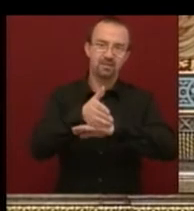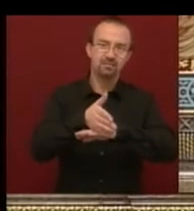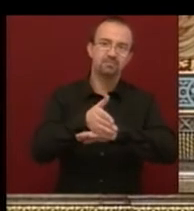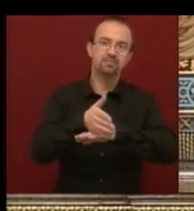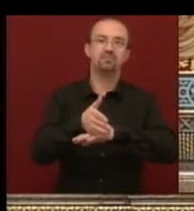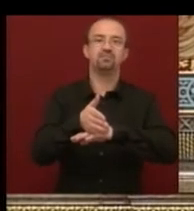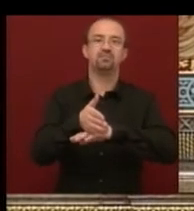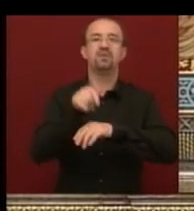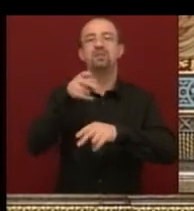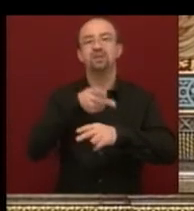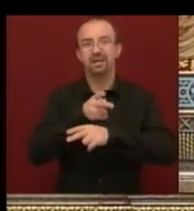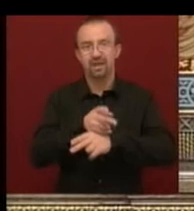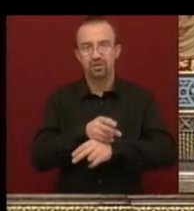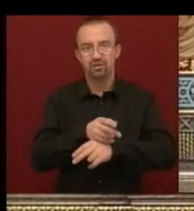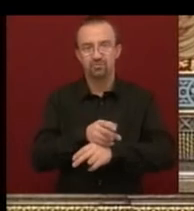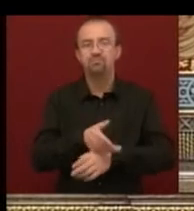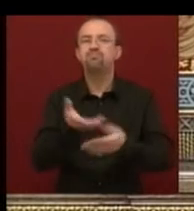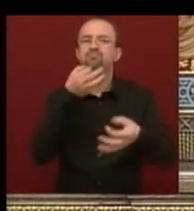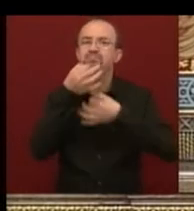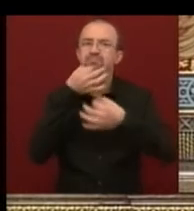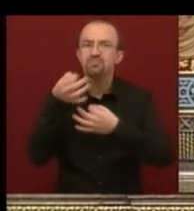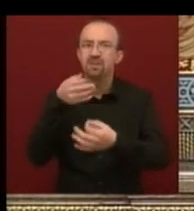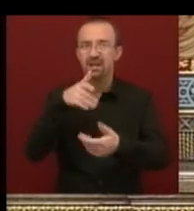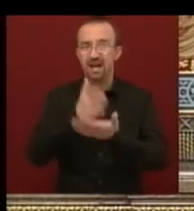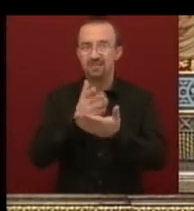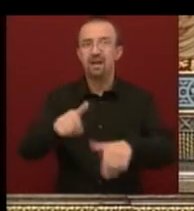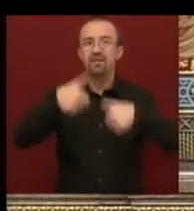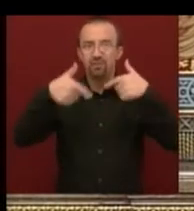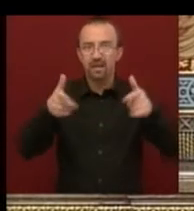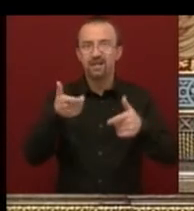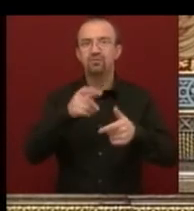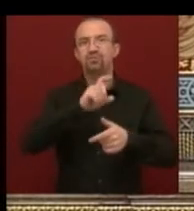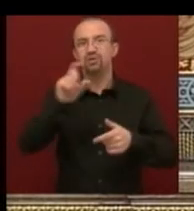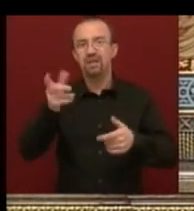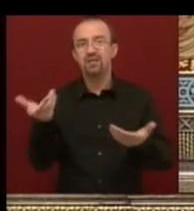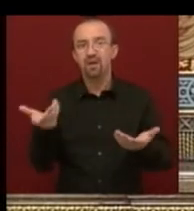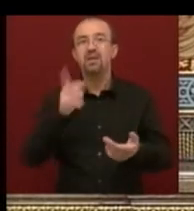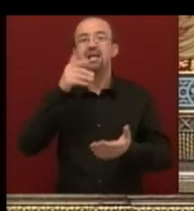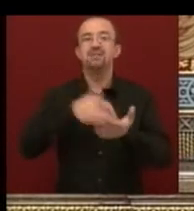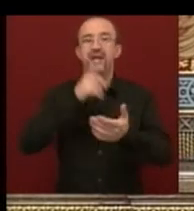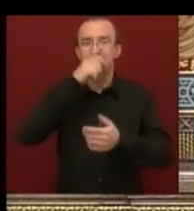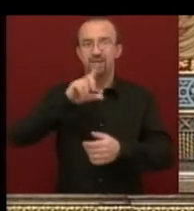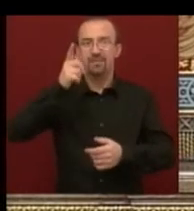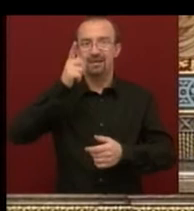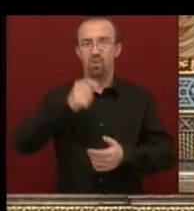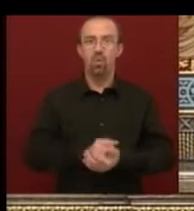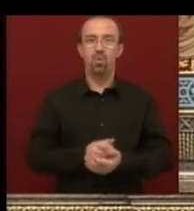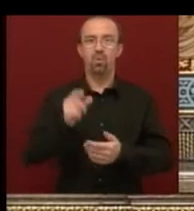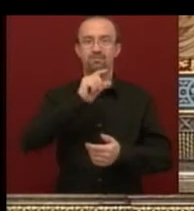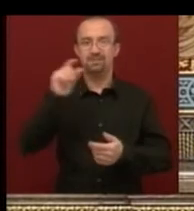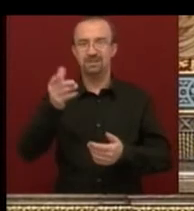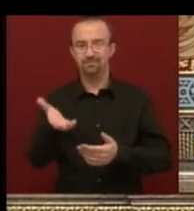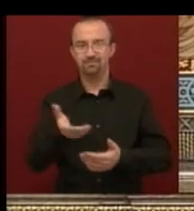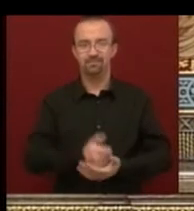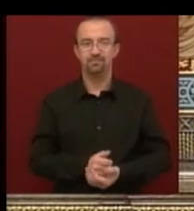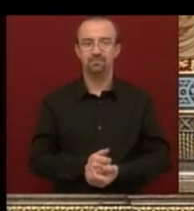föltenni azt a kérdést, tessék mondani, ez már a függetlenség, vagy lesz még rosszabb. Kettes címmel képviselőr öné